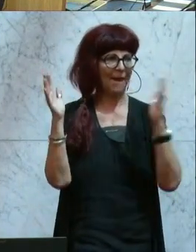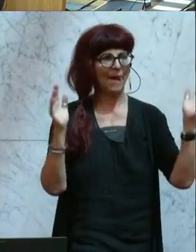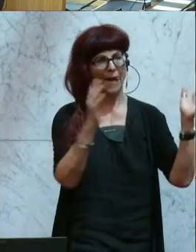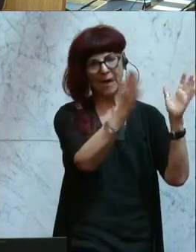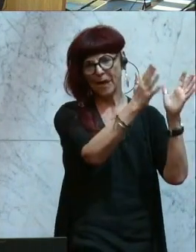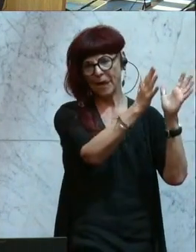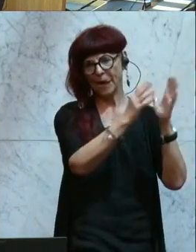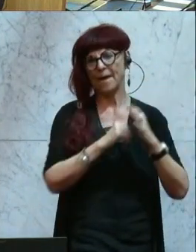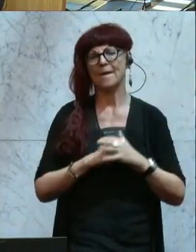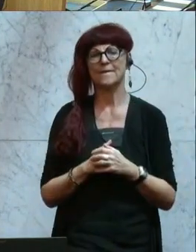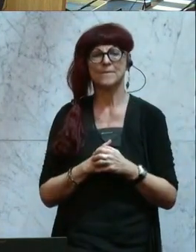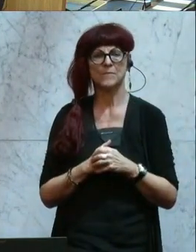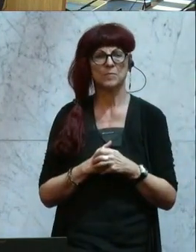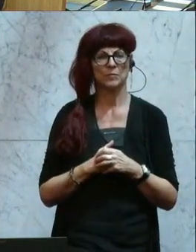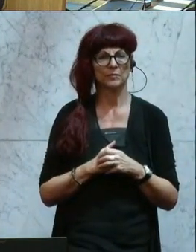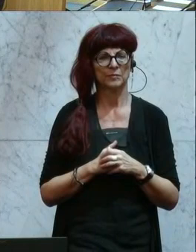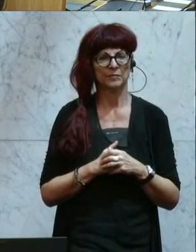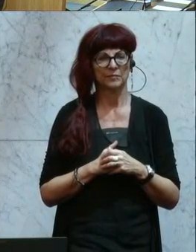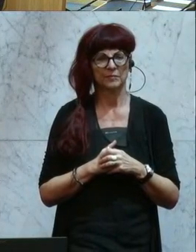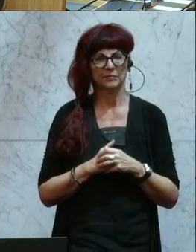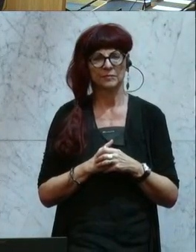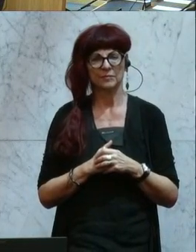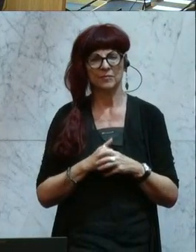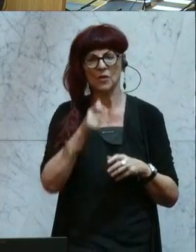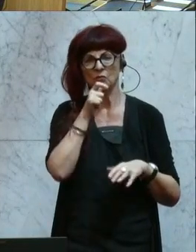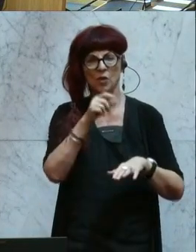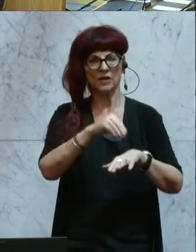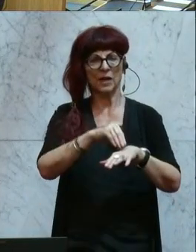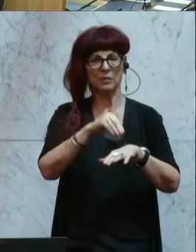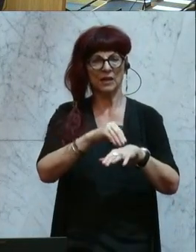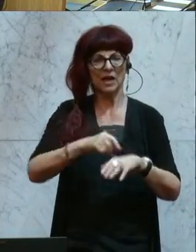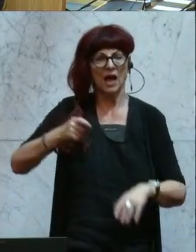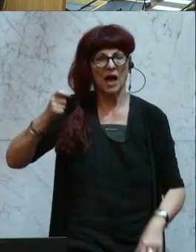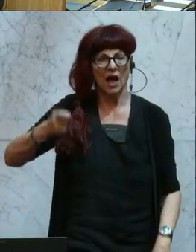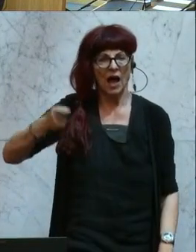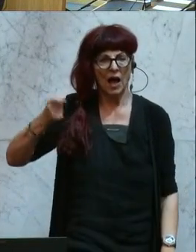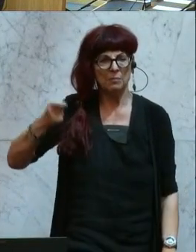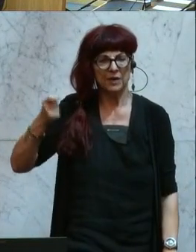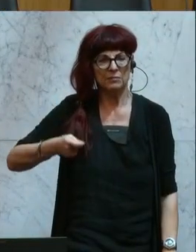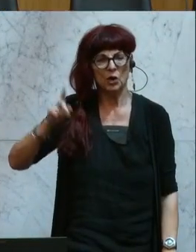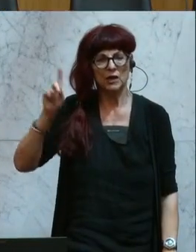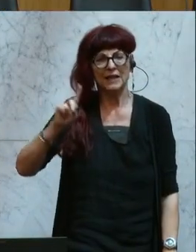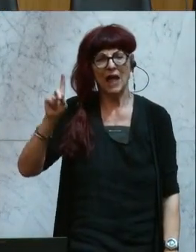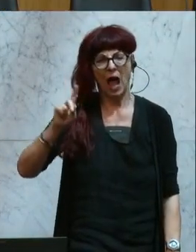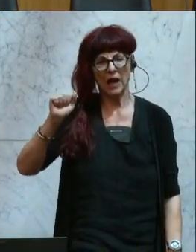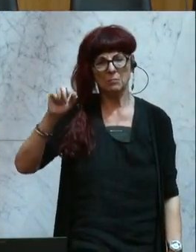Ärztin. Zu Wort gemeldet ist Frau Abgeordnete Dagmar Pelakovic.